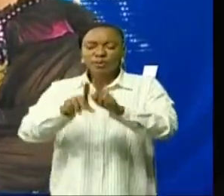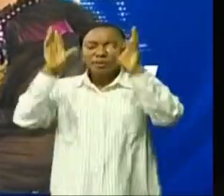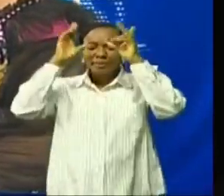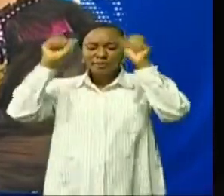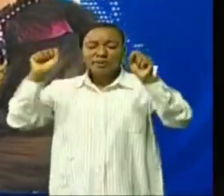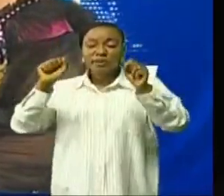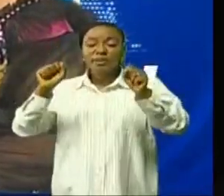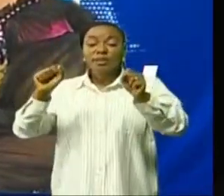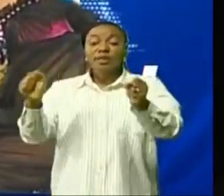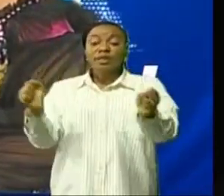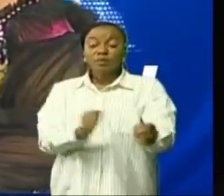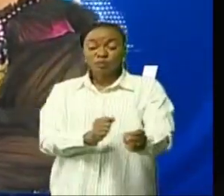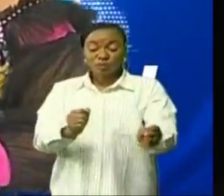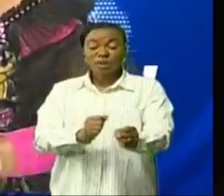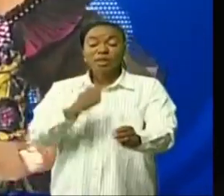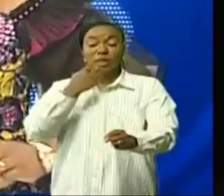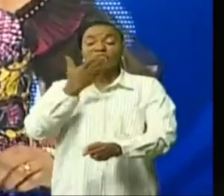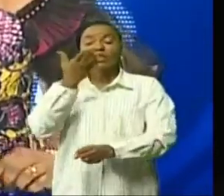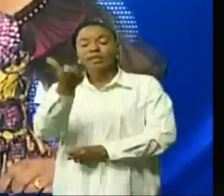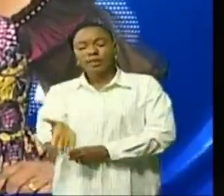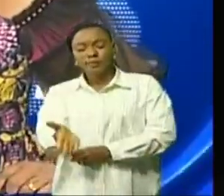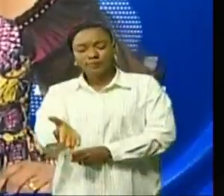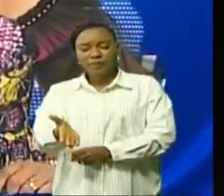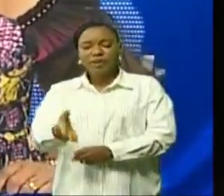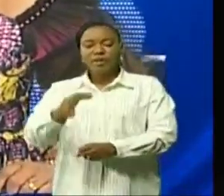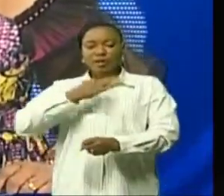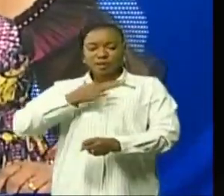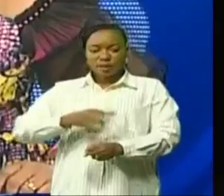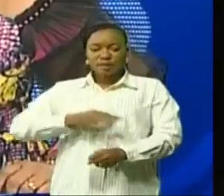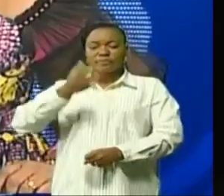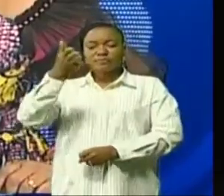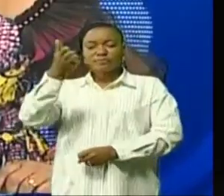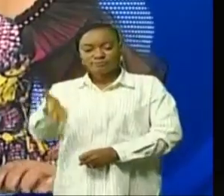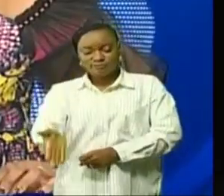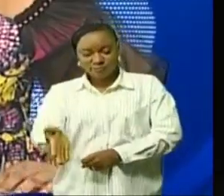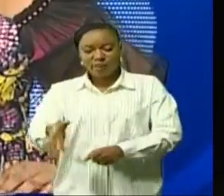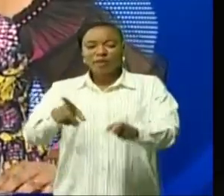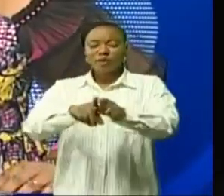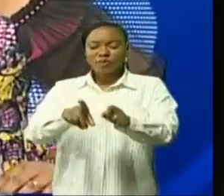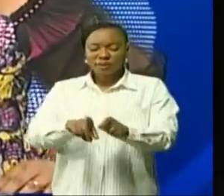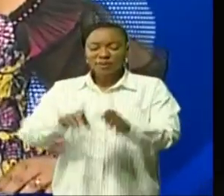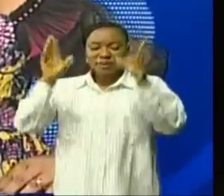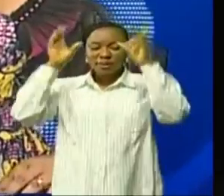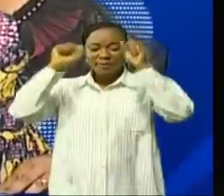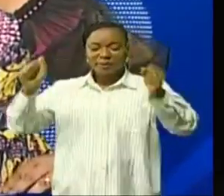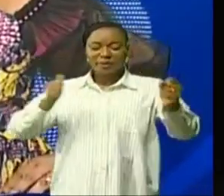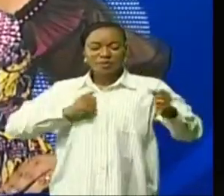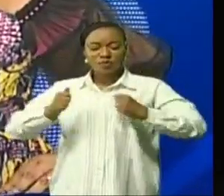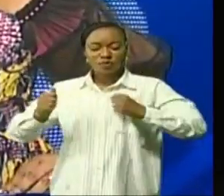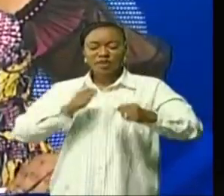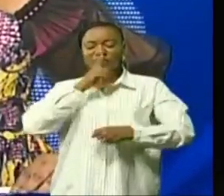l'Angola, Félix-Antoine Chiseké de Chulombo de la RDC et Paul Kagame de Rwanda.